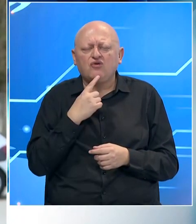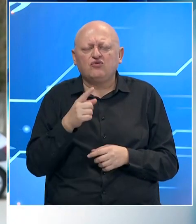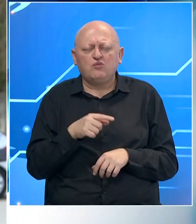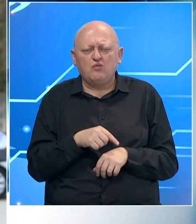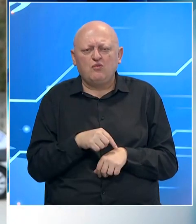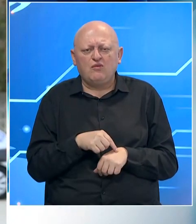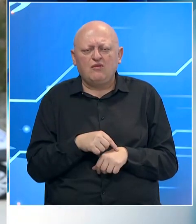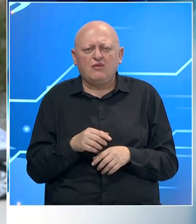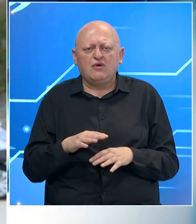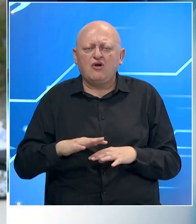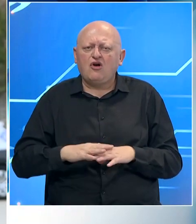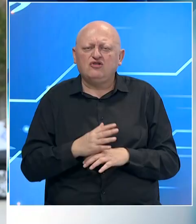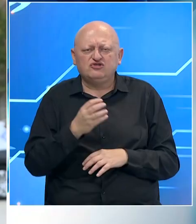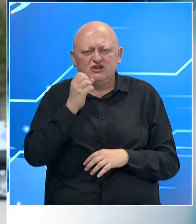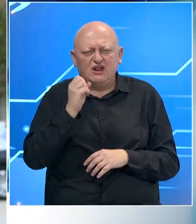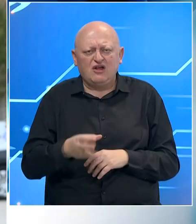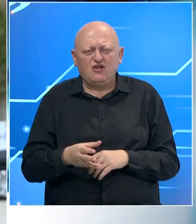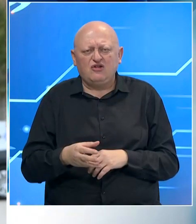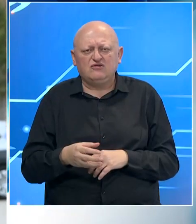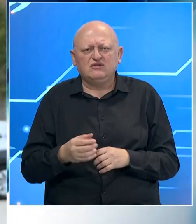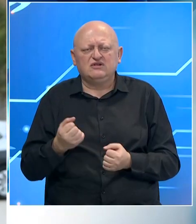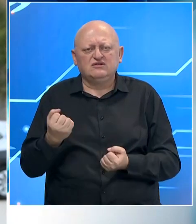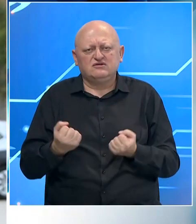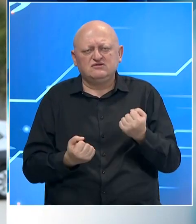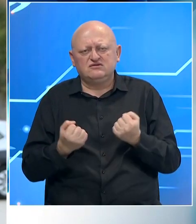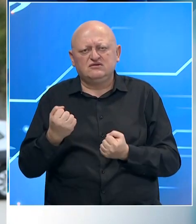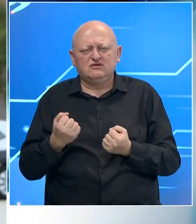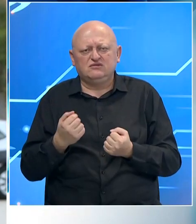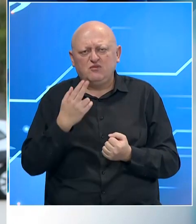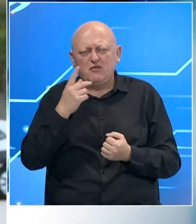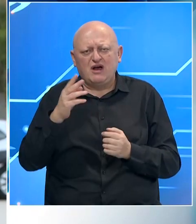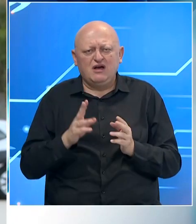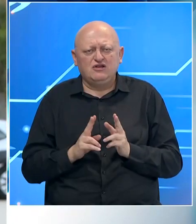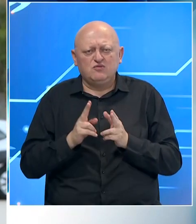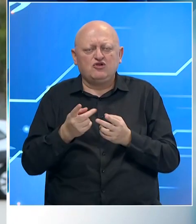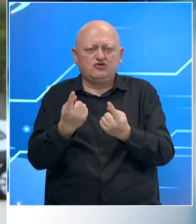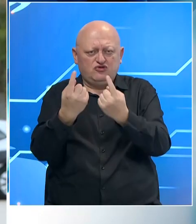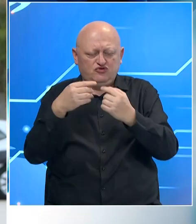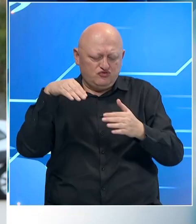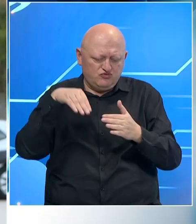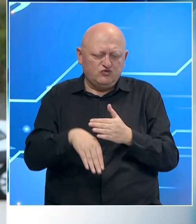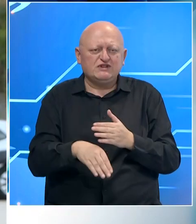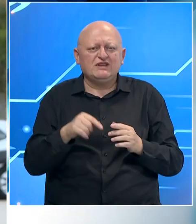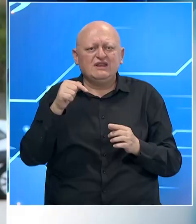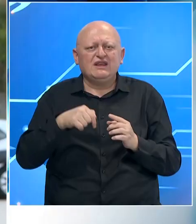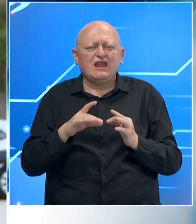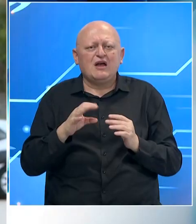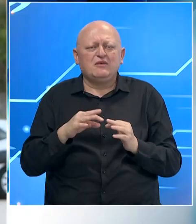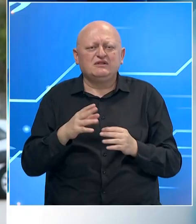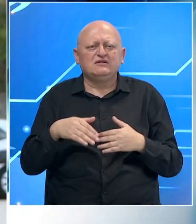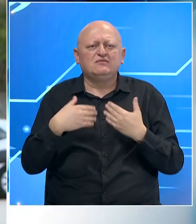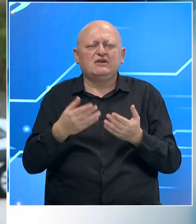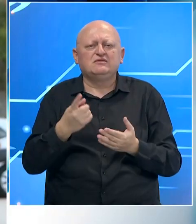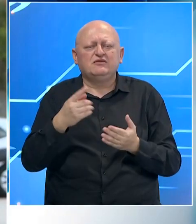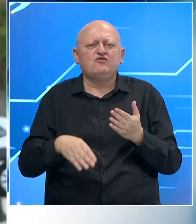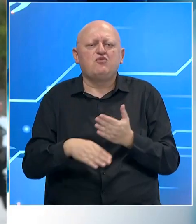momentu počela osjećati loše sa džipovima, momaka iz Mostara, spustili smo dole do Jablance i pružili joj, da kažem,